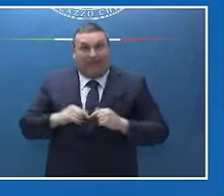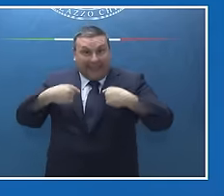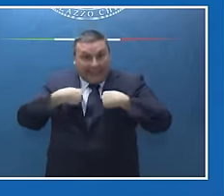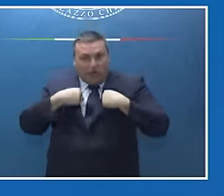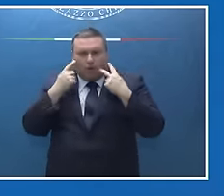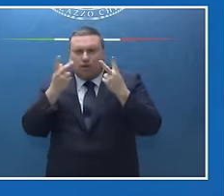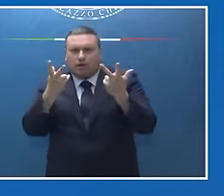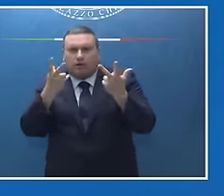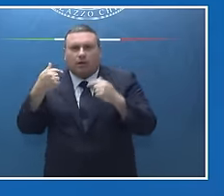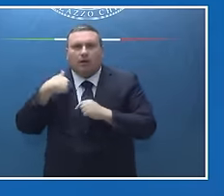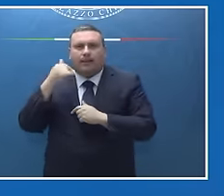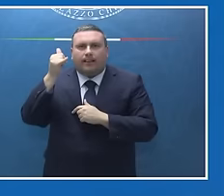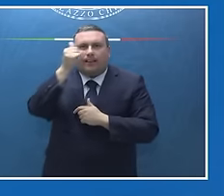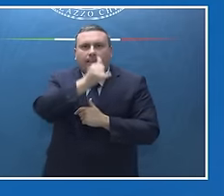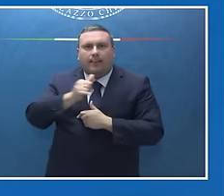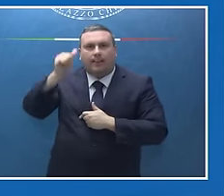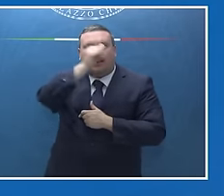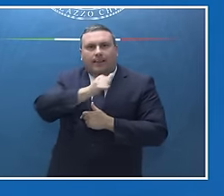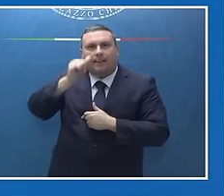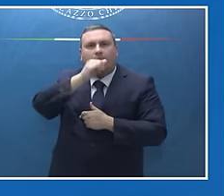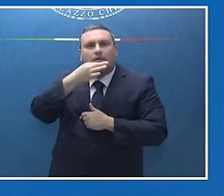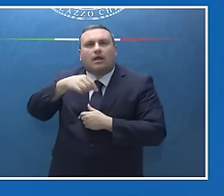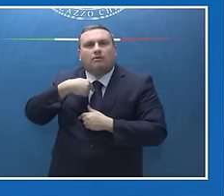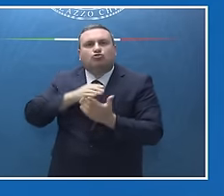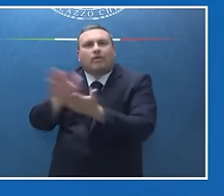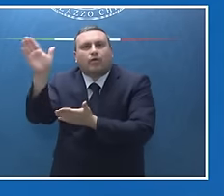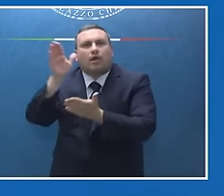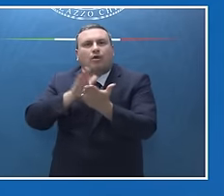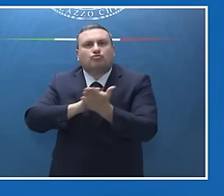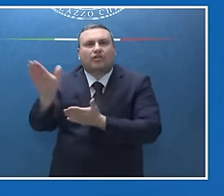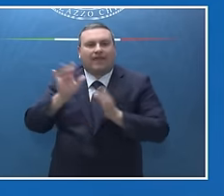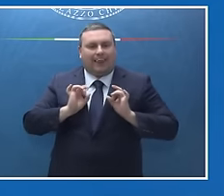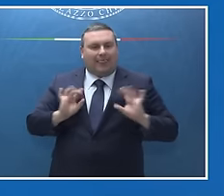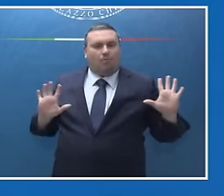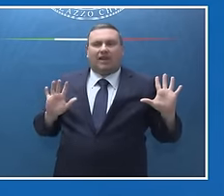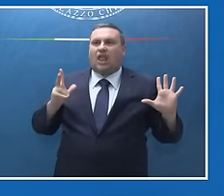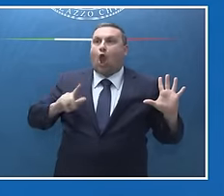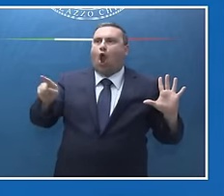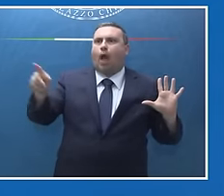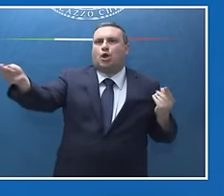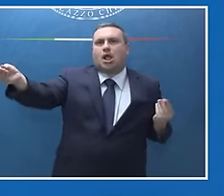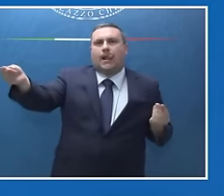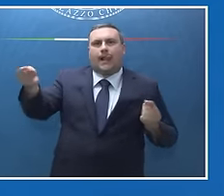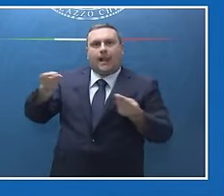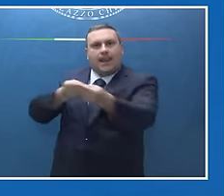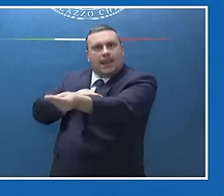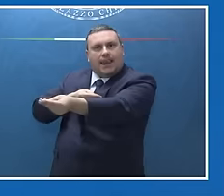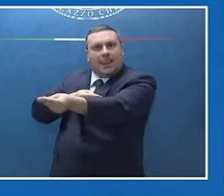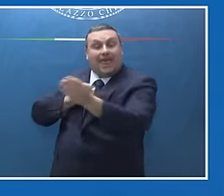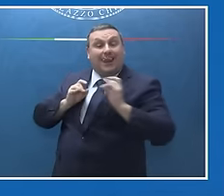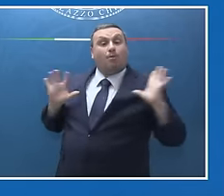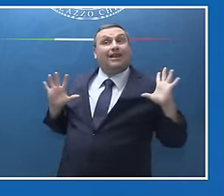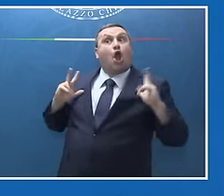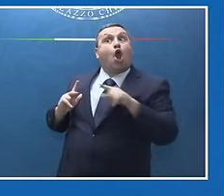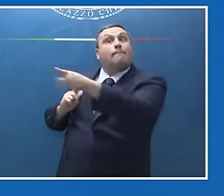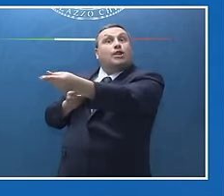stiamo rendendo conto che delle volte barattiamo la nostra libertà con la comodità e che i risultati di questa scelta che